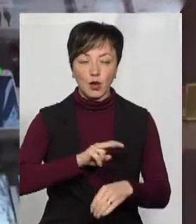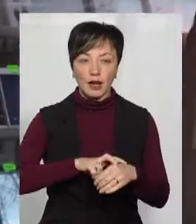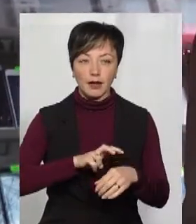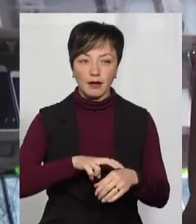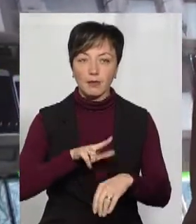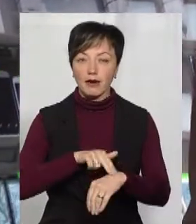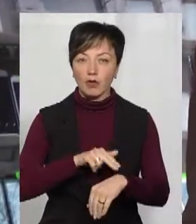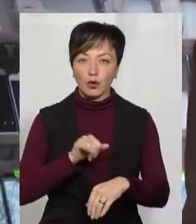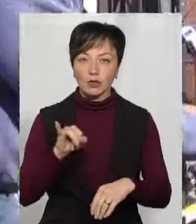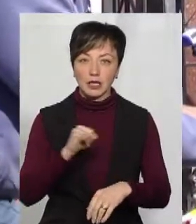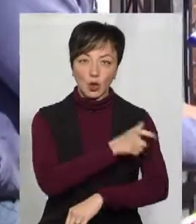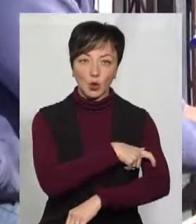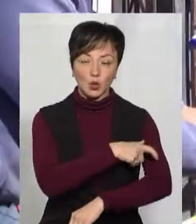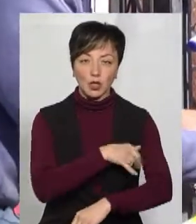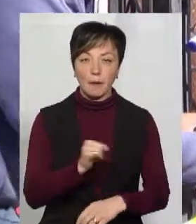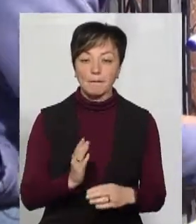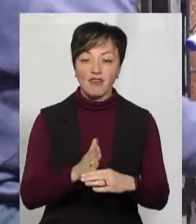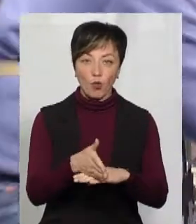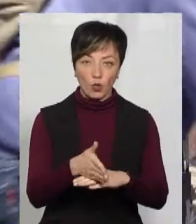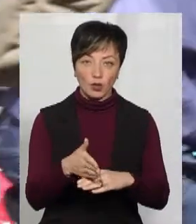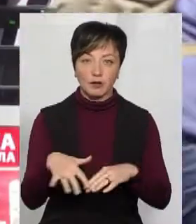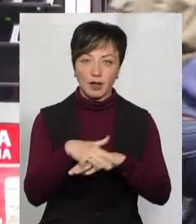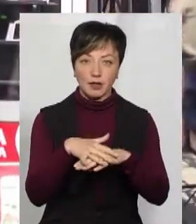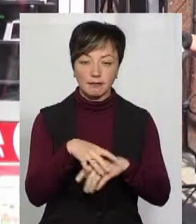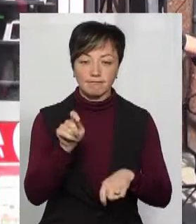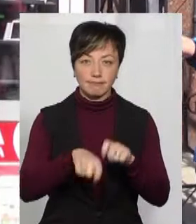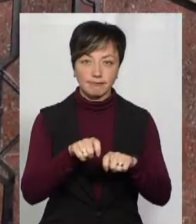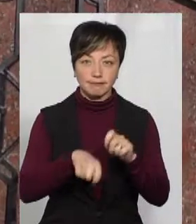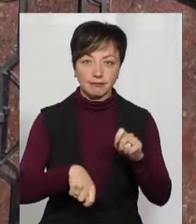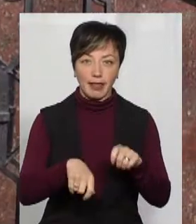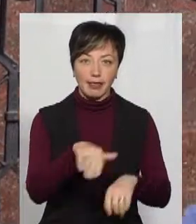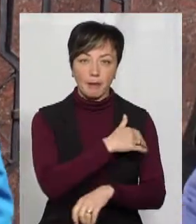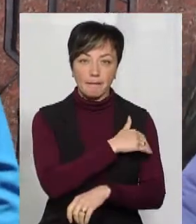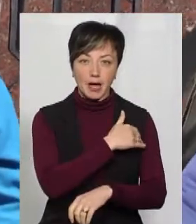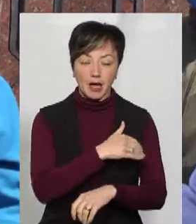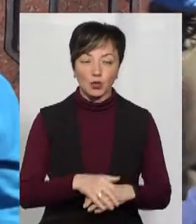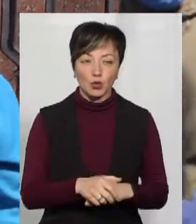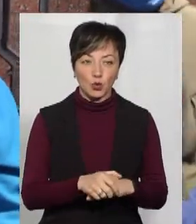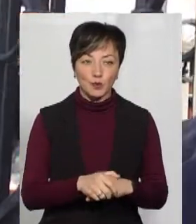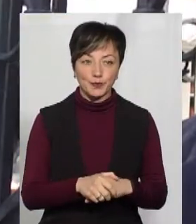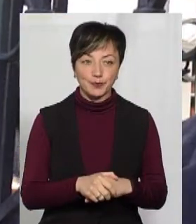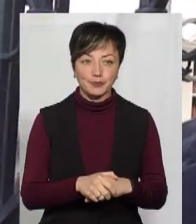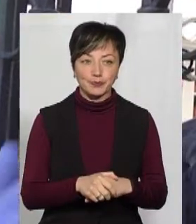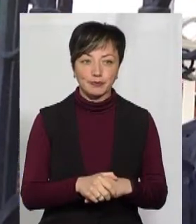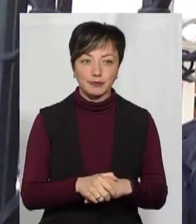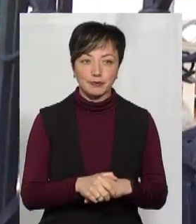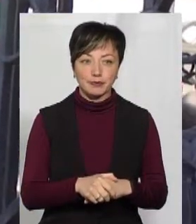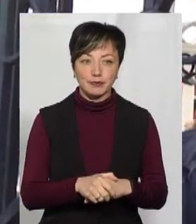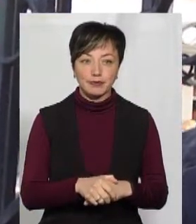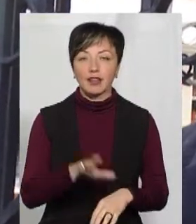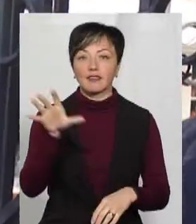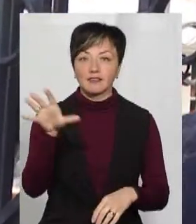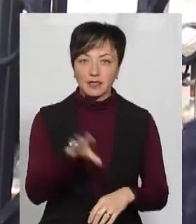правоохоронці та друженики. При вході на ринок людям вимірюють температуру тіла, каже лікар Володимир Козицький. Всі без